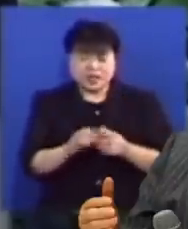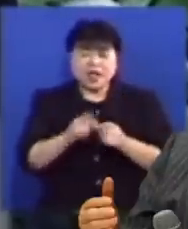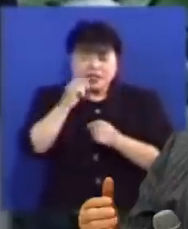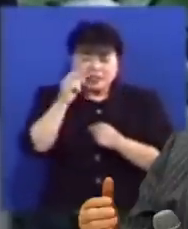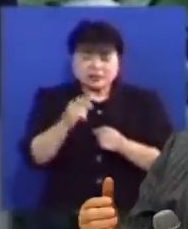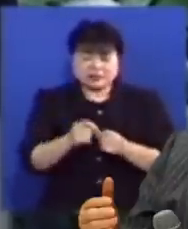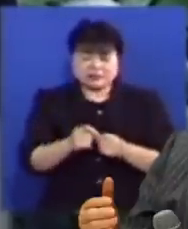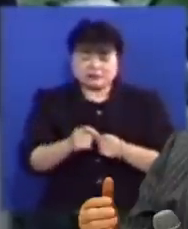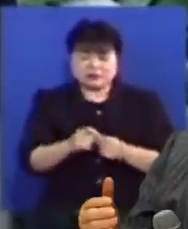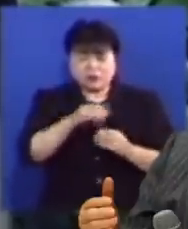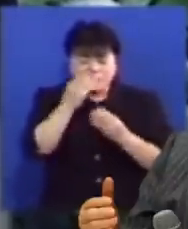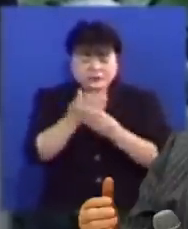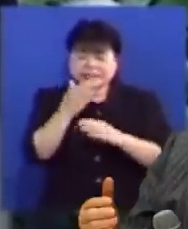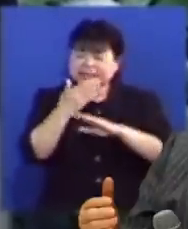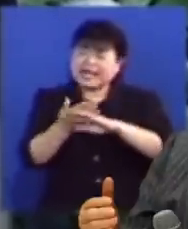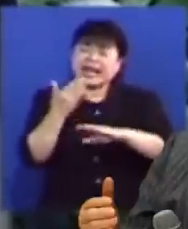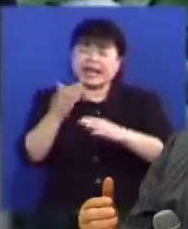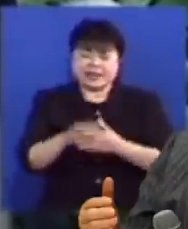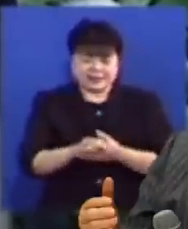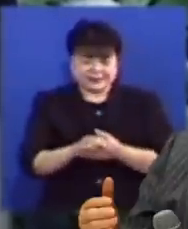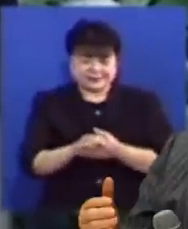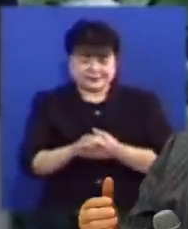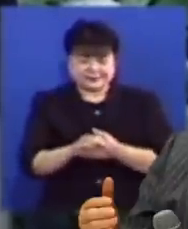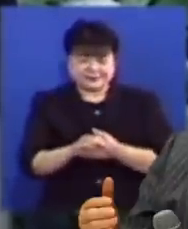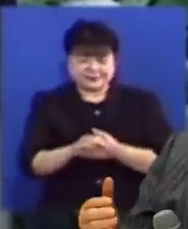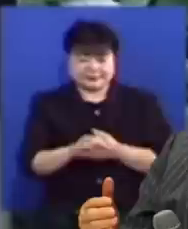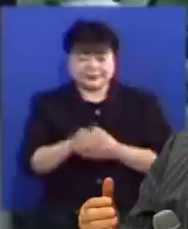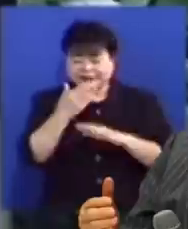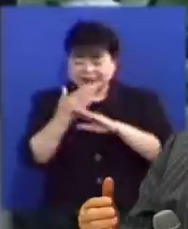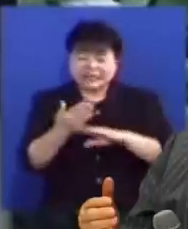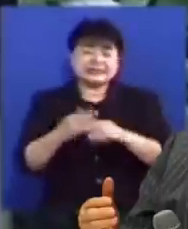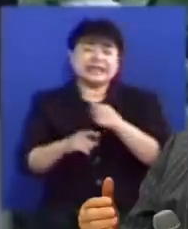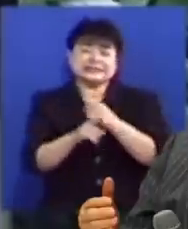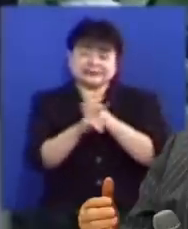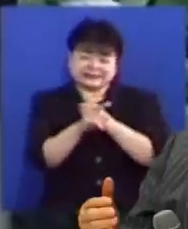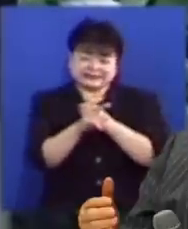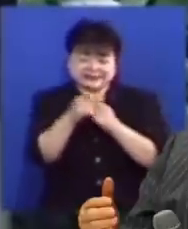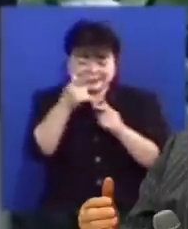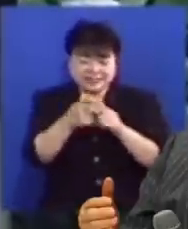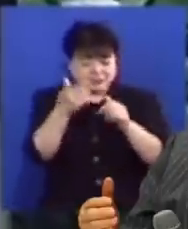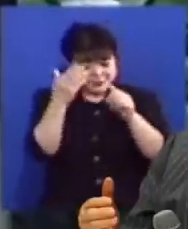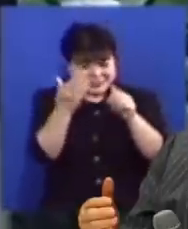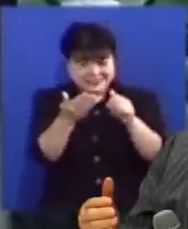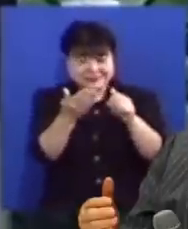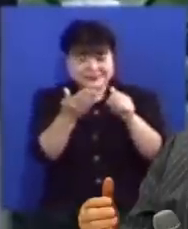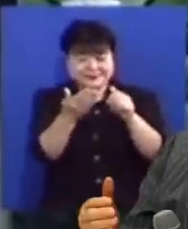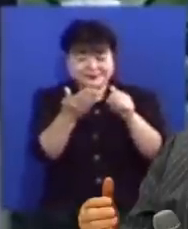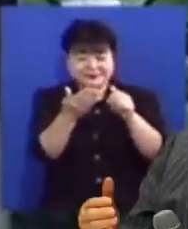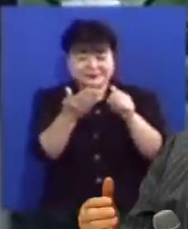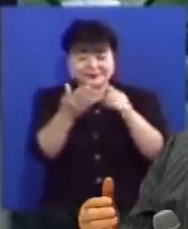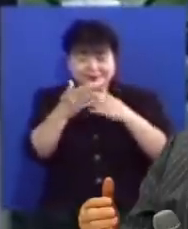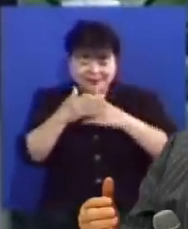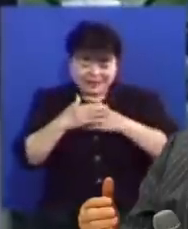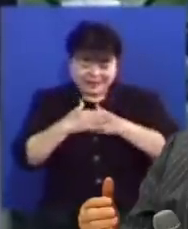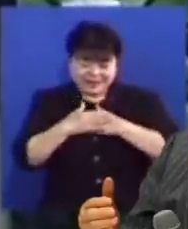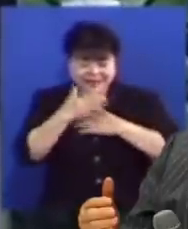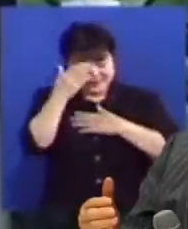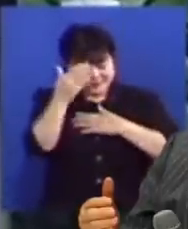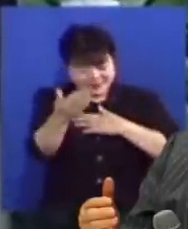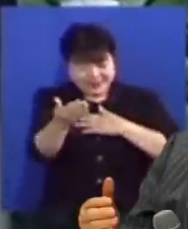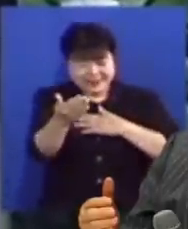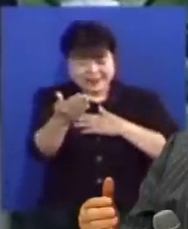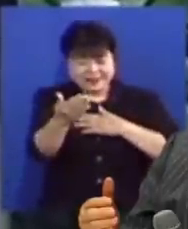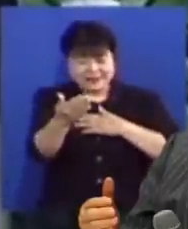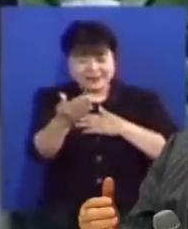다른 것은 헤테로스라고 말하는 것입니다 영 다르다 그런데 예수님께서 내가 너에게